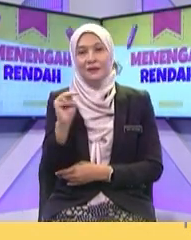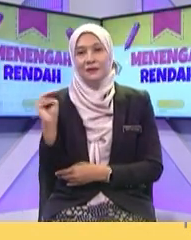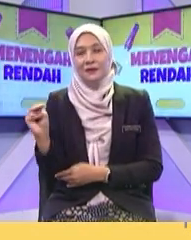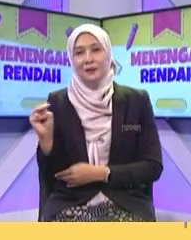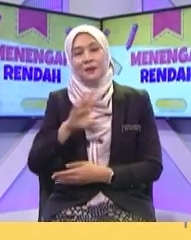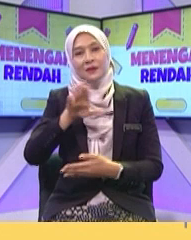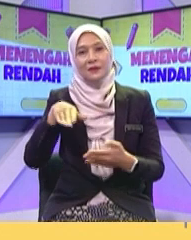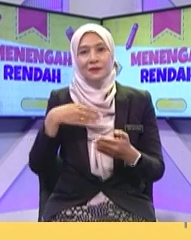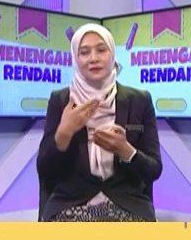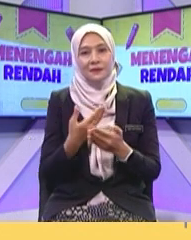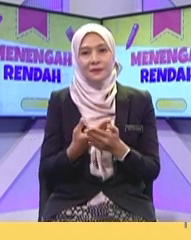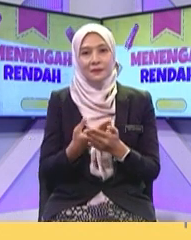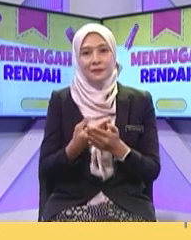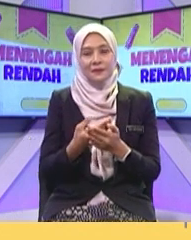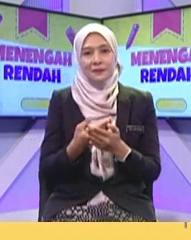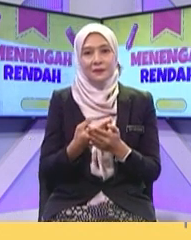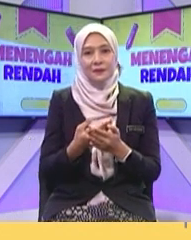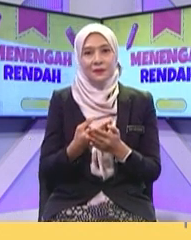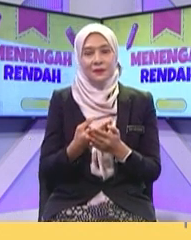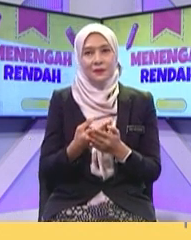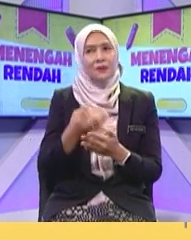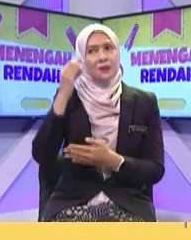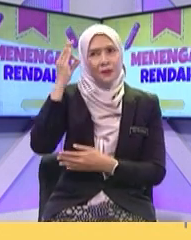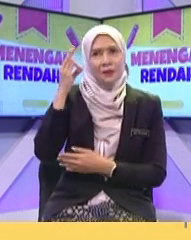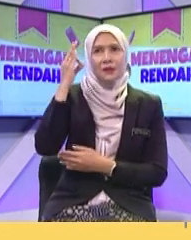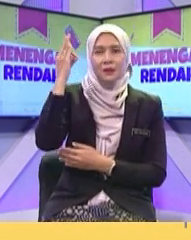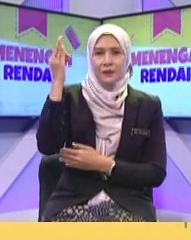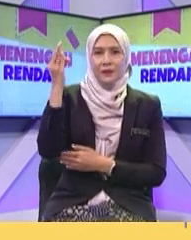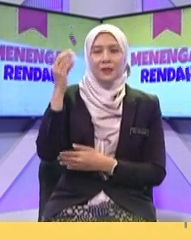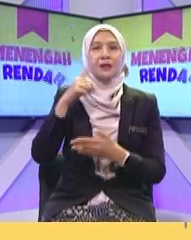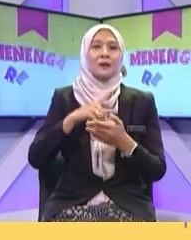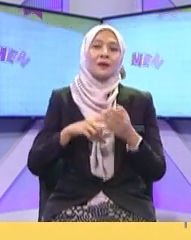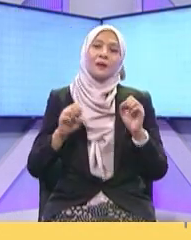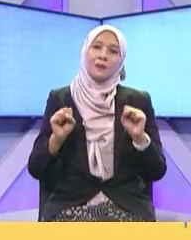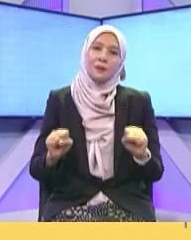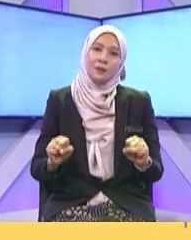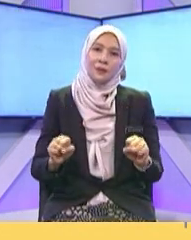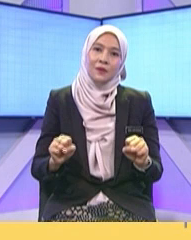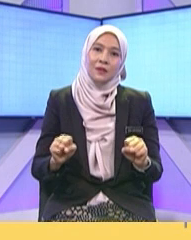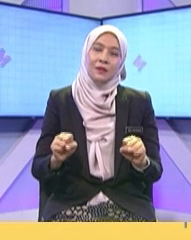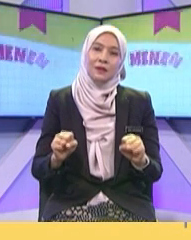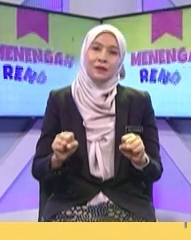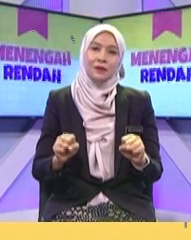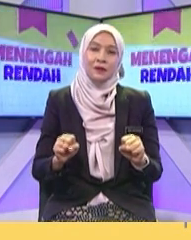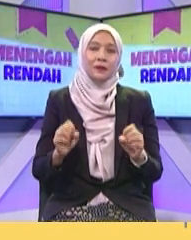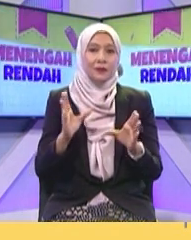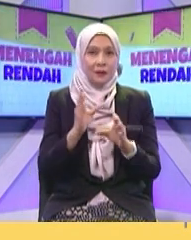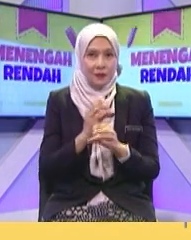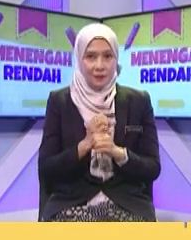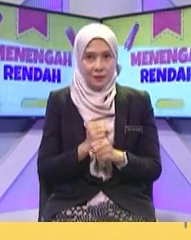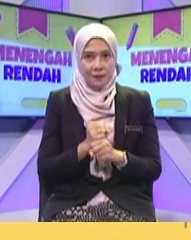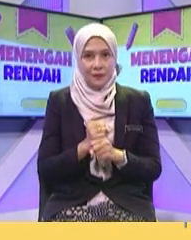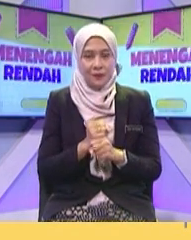sendiri Okey untuk kita buka Mindah Apa yang boleh Kita manfaatkan Okey Dalam kehidupan kita